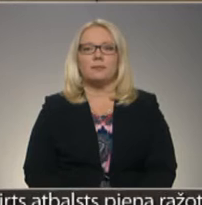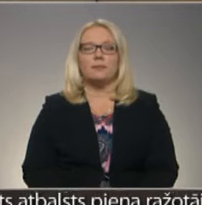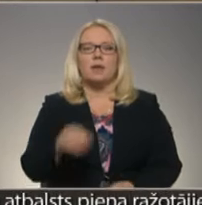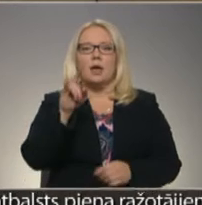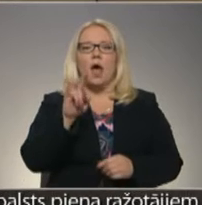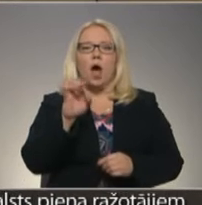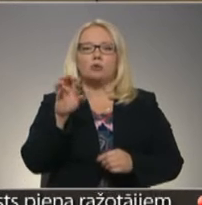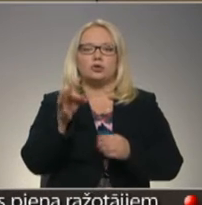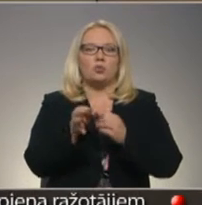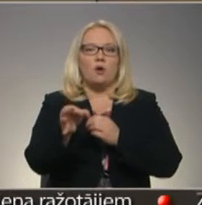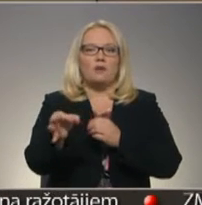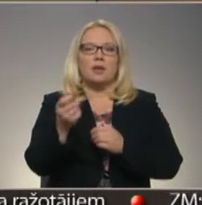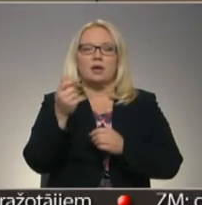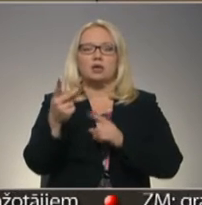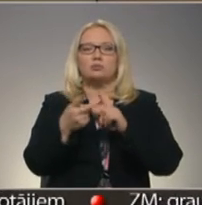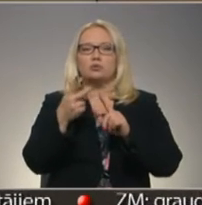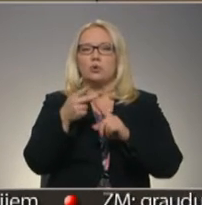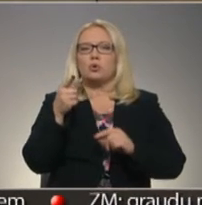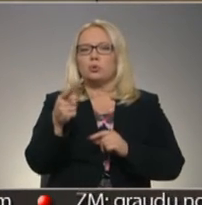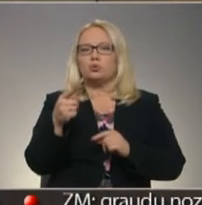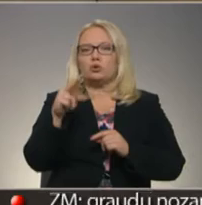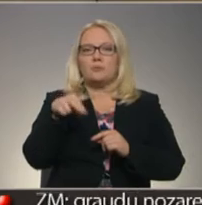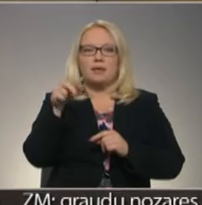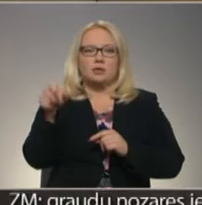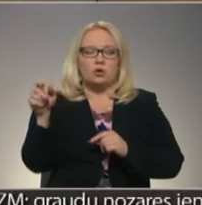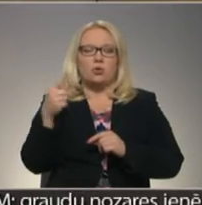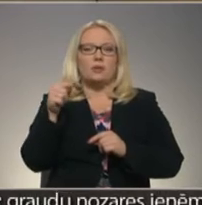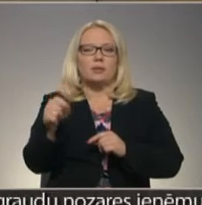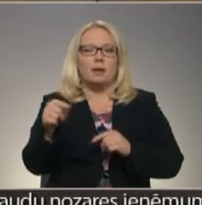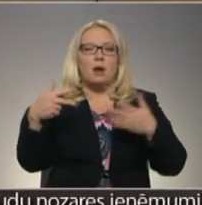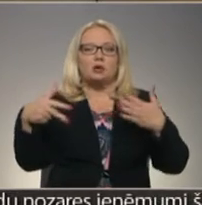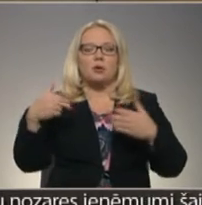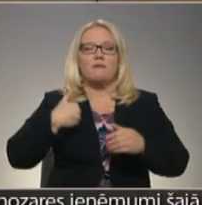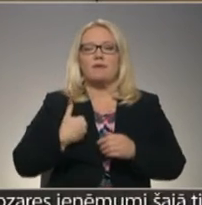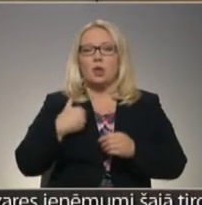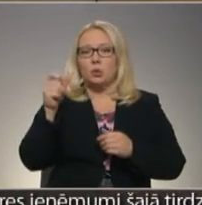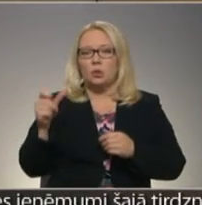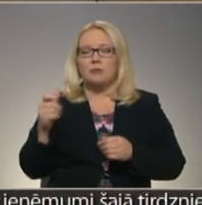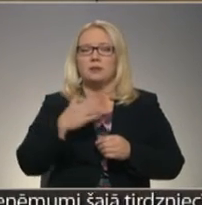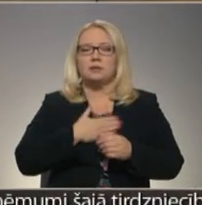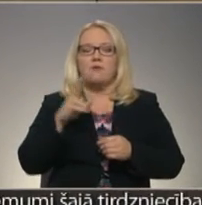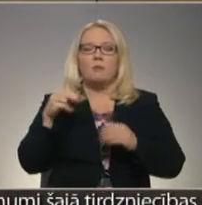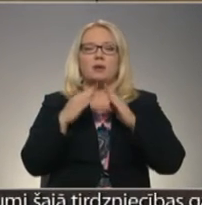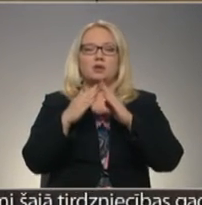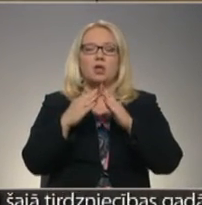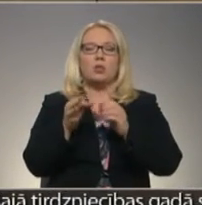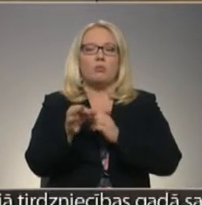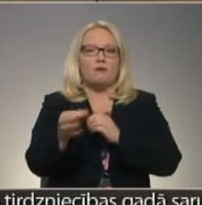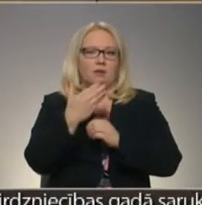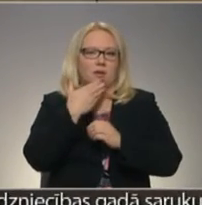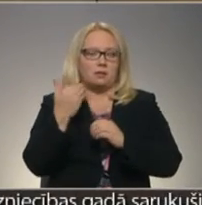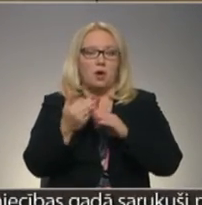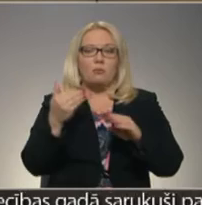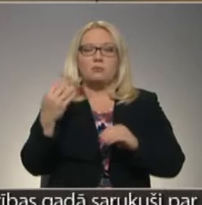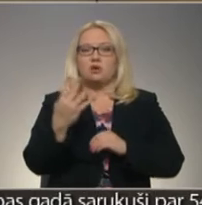Vaucas novadā ir gandrīz pusotra tūkstoši pensionāri, no viņiem 81 tuļie, taču savu pensionātu novadā nav. Pirms